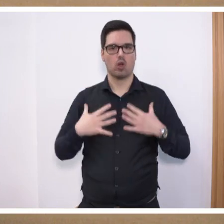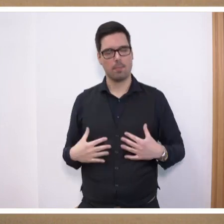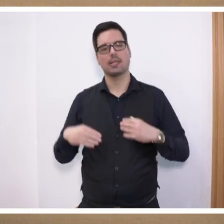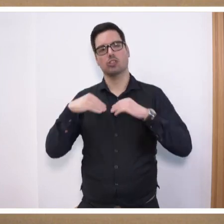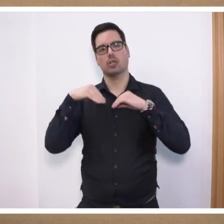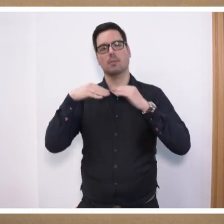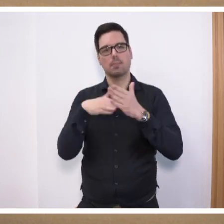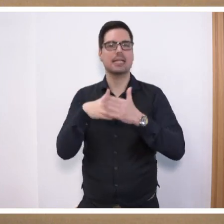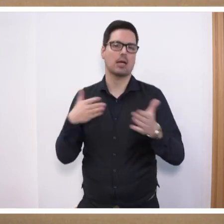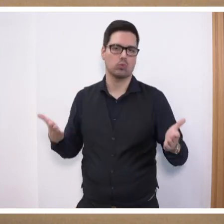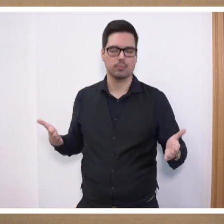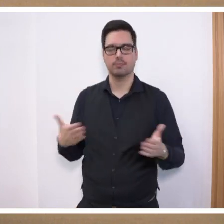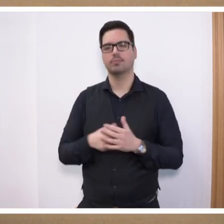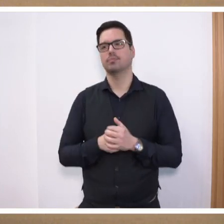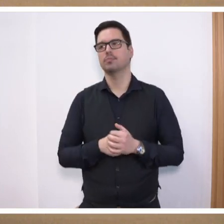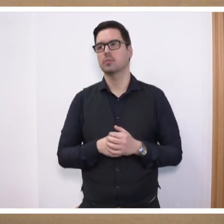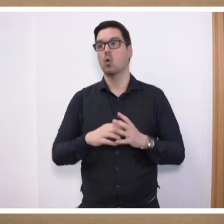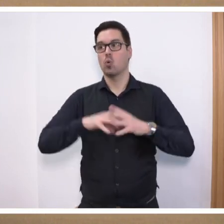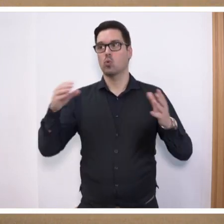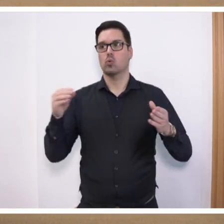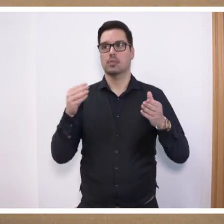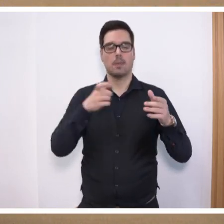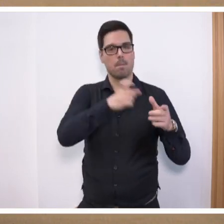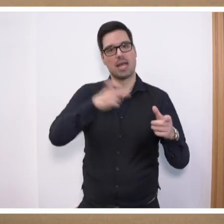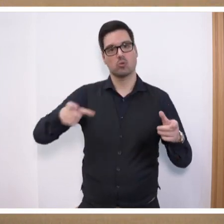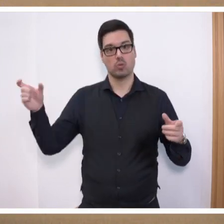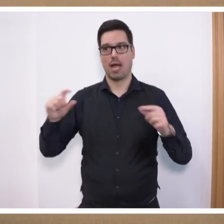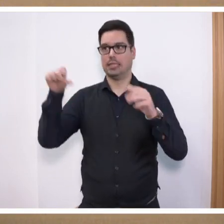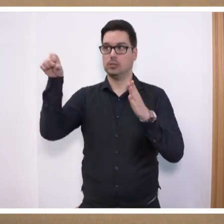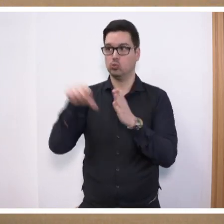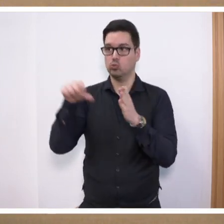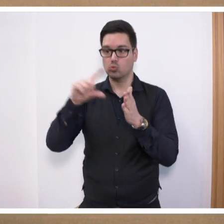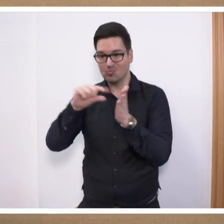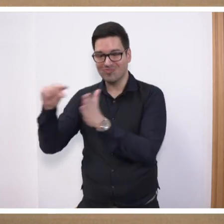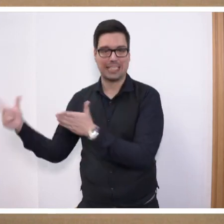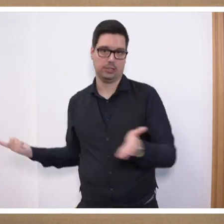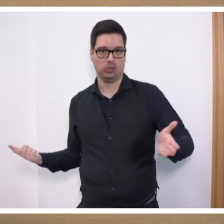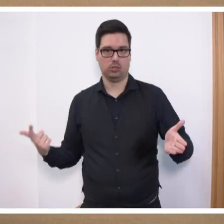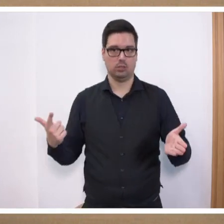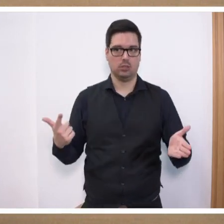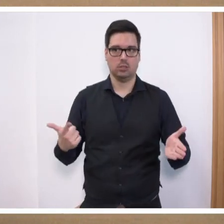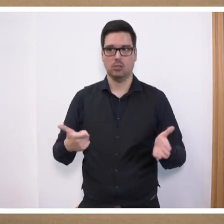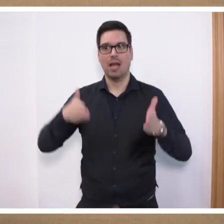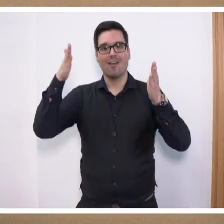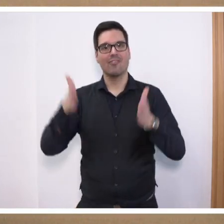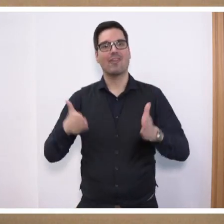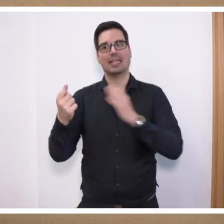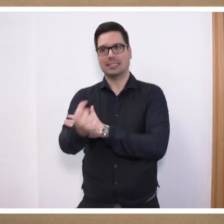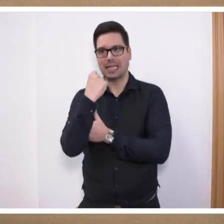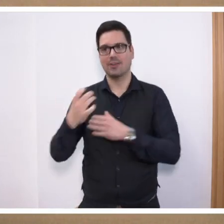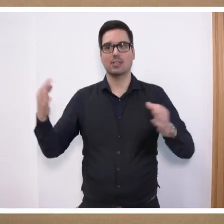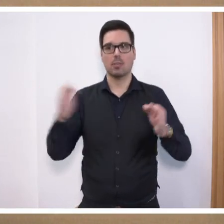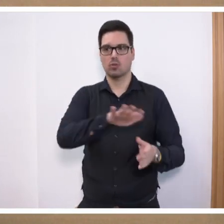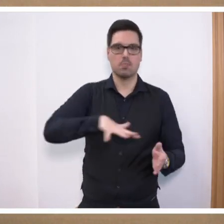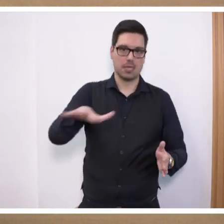Behinderung. Großer Personalmangel. Es muss häufig reagiert werden, indem pädagogische Fachkräfte aus verschiedenen